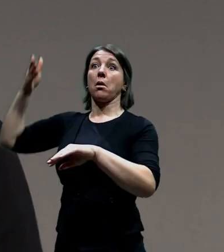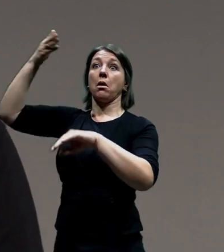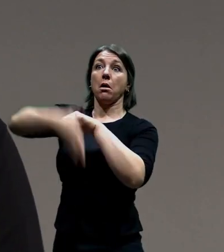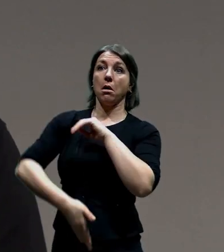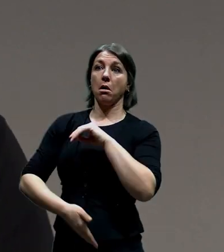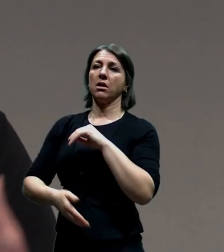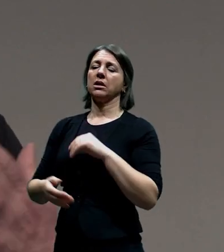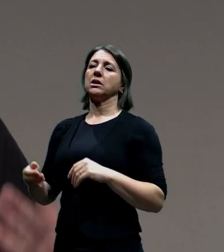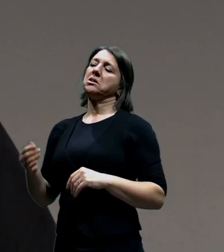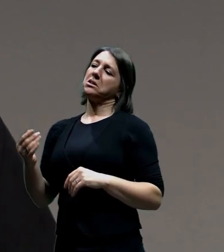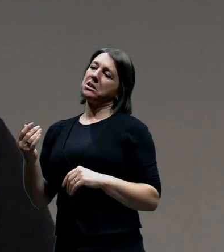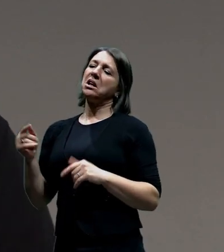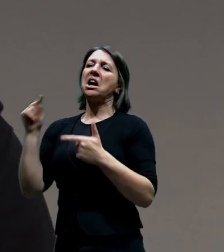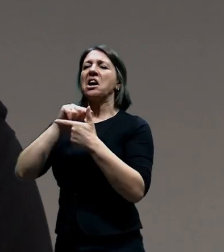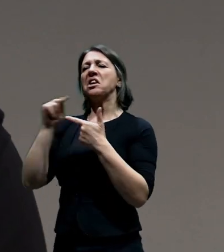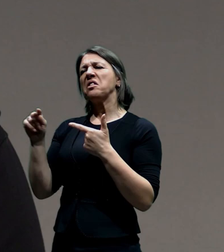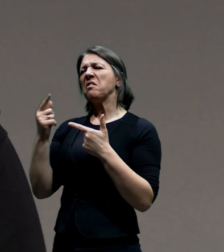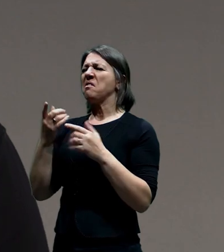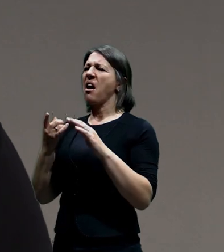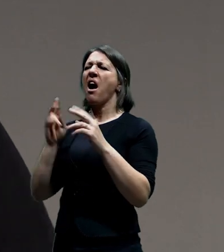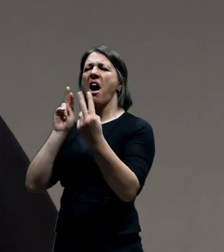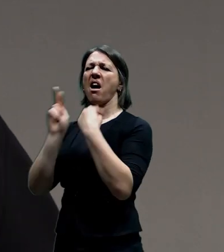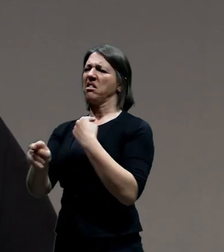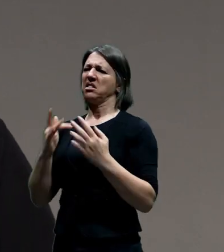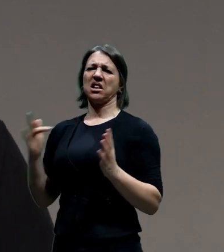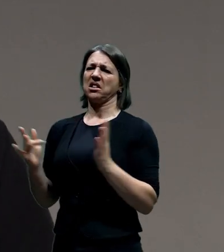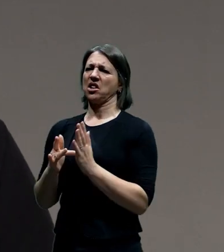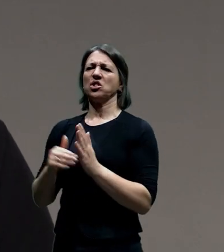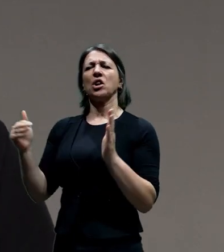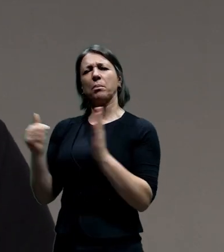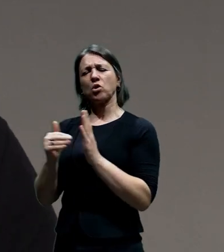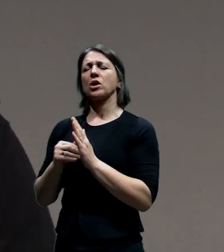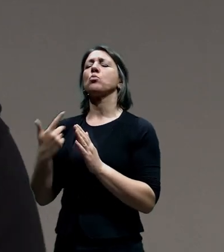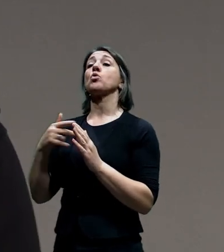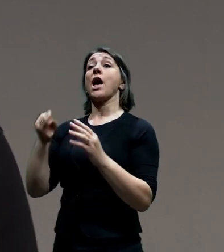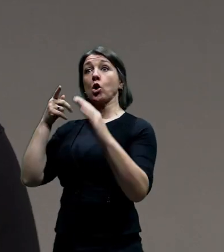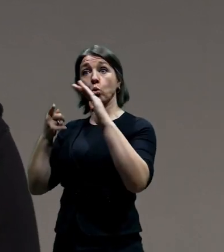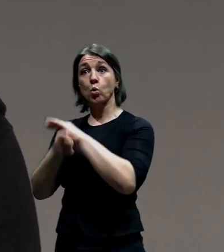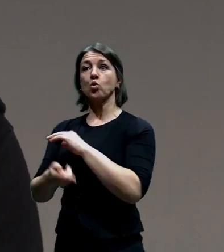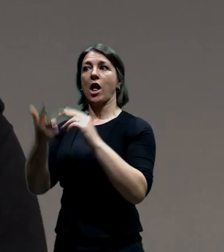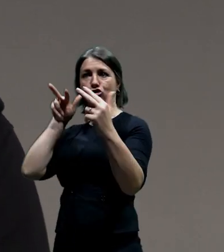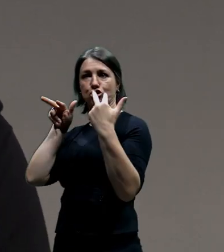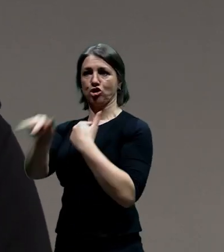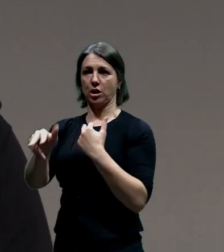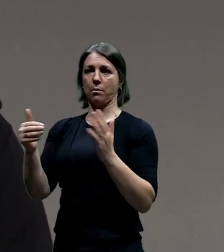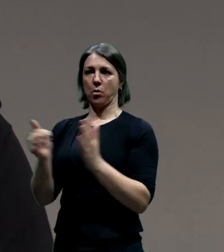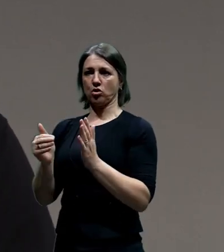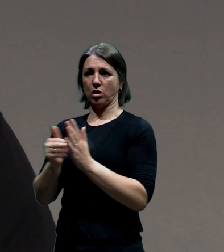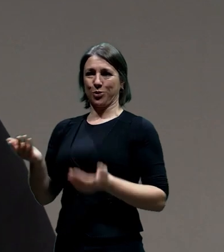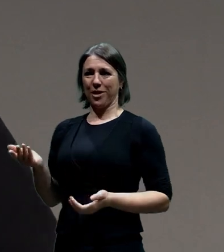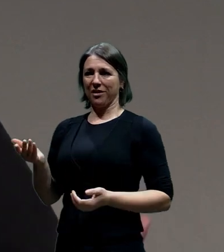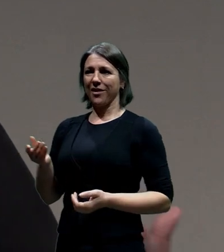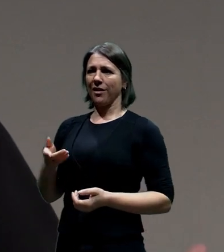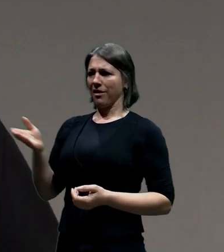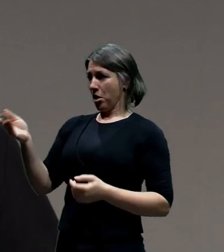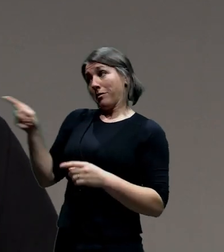premisou, že vlastně dvoupruhý tunely nefungují, že vlastně tady bude třípruhej tunel a to, že jste si vyznačili vlastně v té situaci, že